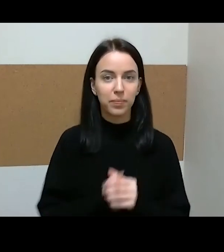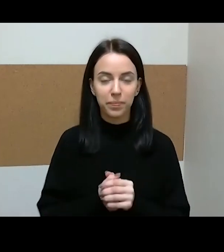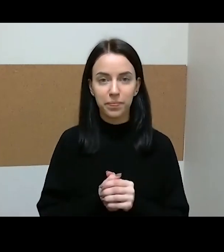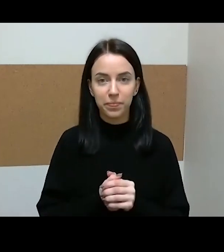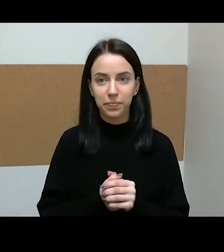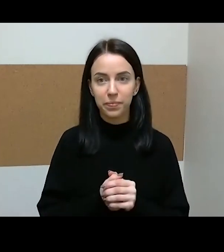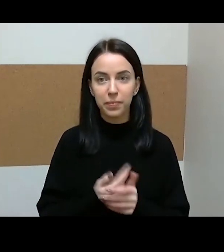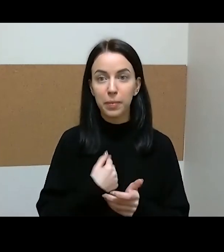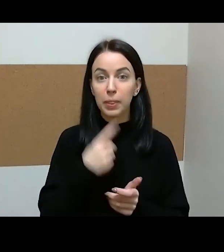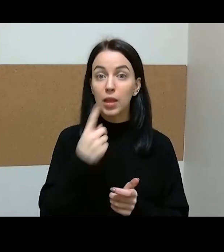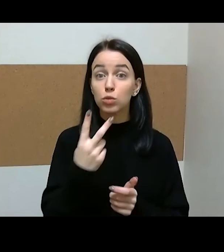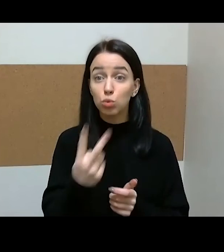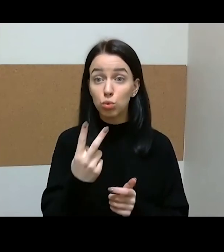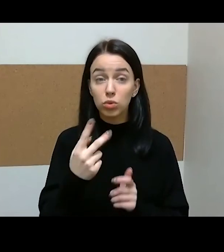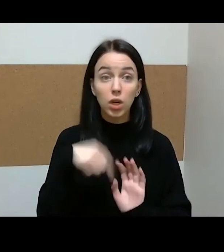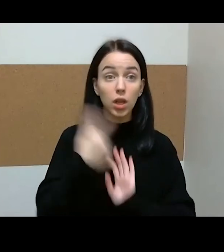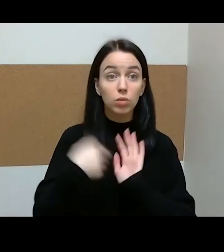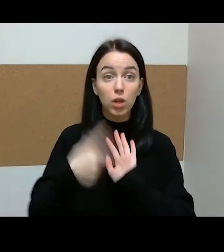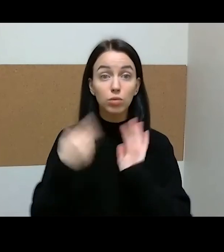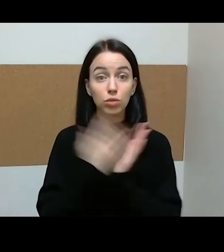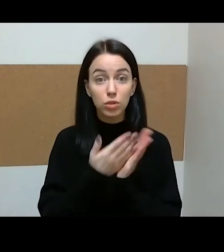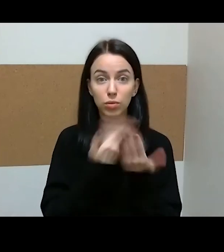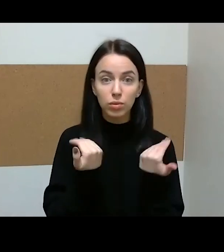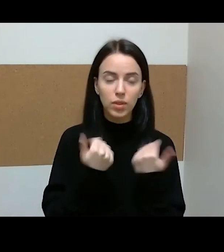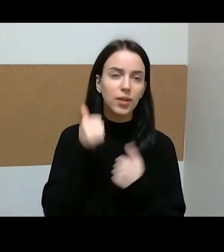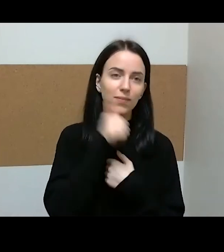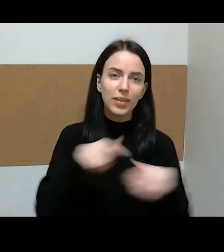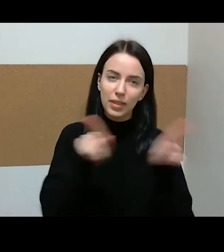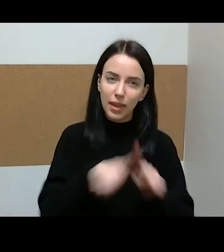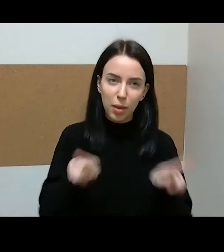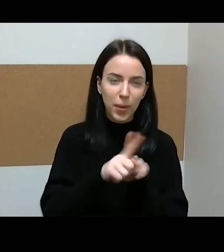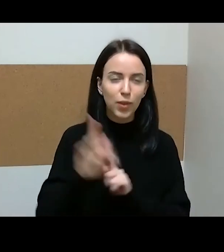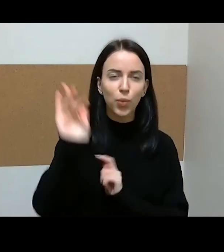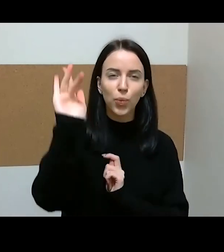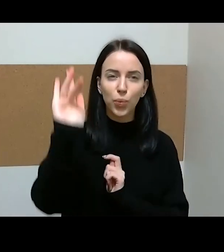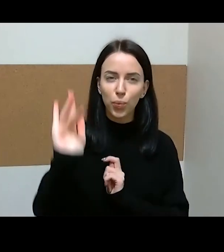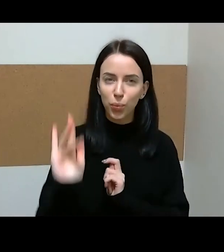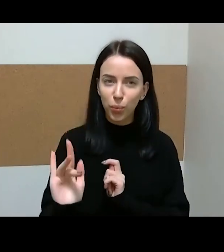uždavė klausimų, kaip žinia su tais klausimais visada, taip pat, tuščia ir tuščia.